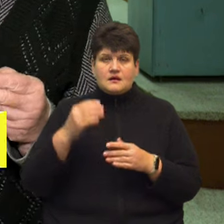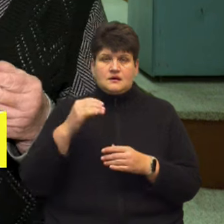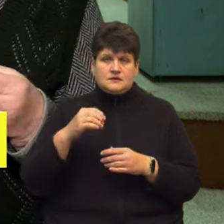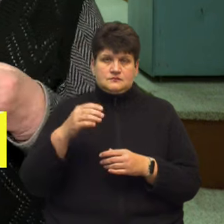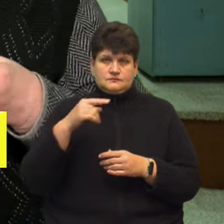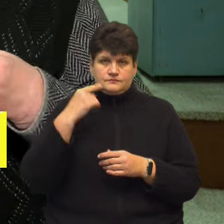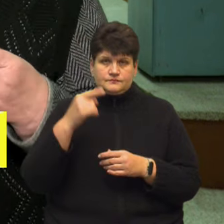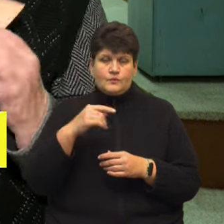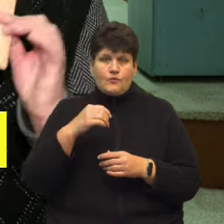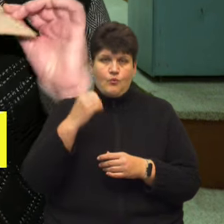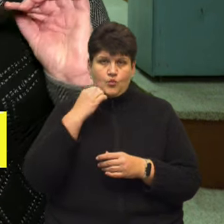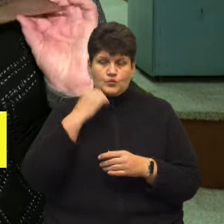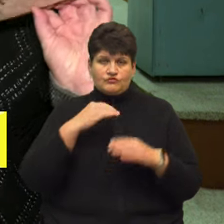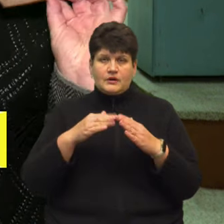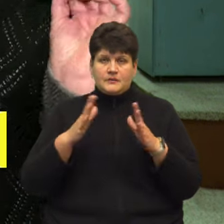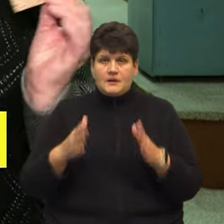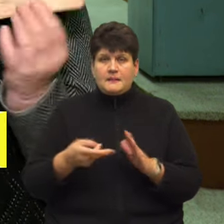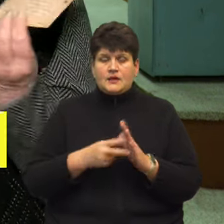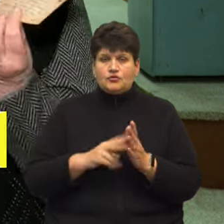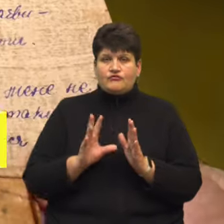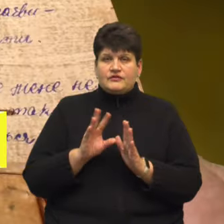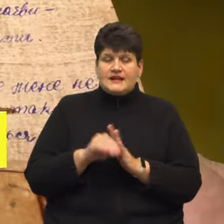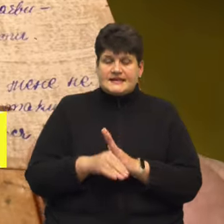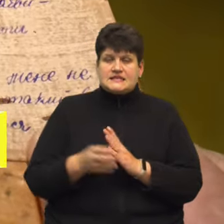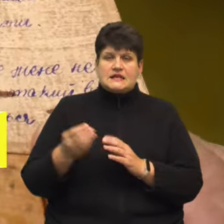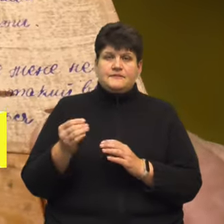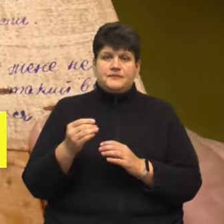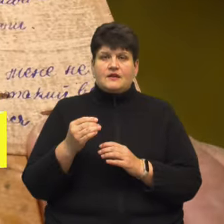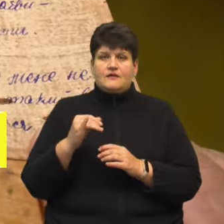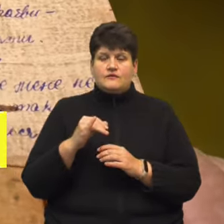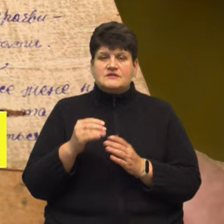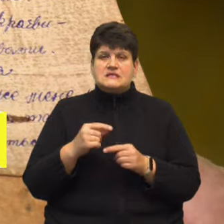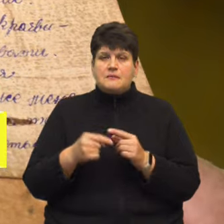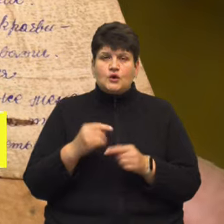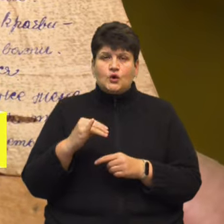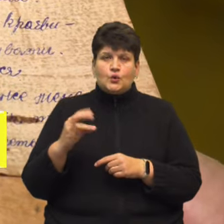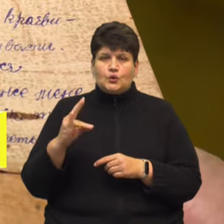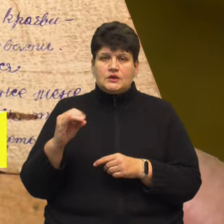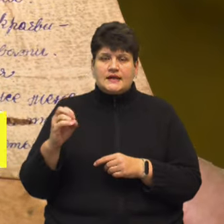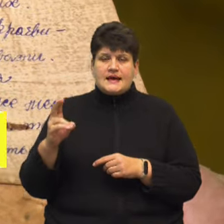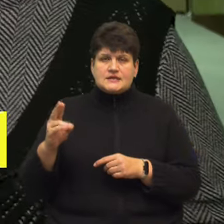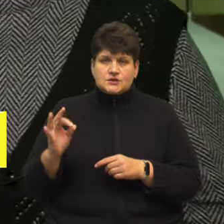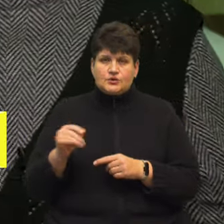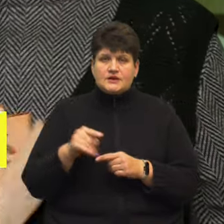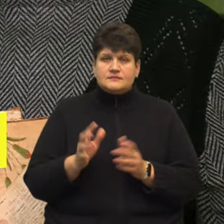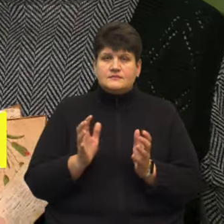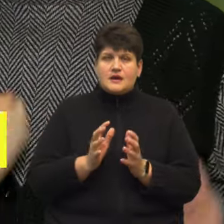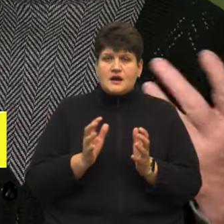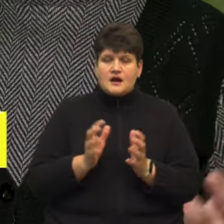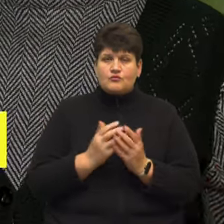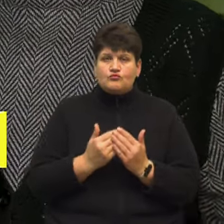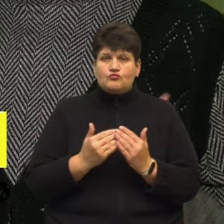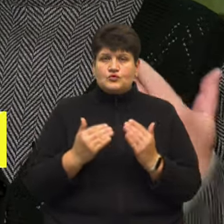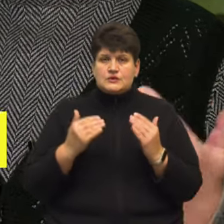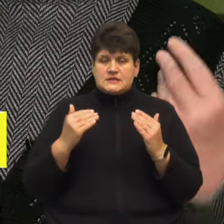списку документальної спадщини ЮНЕСКО. Ці листи зберігають у фондах Тернопільського обласного краєзнавчого музею, розповіла завідувачка